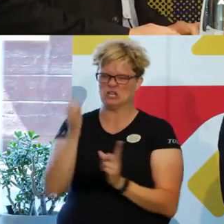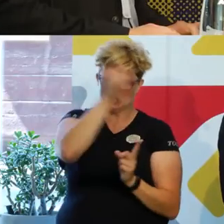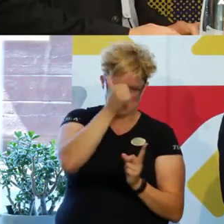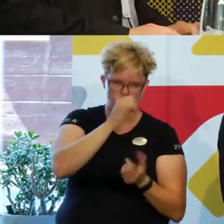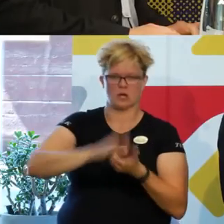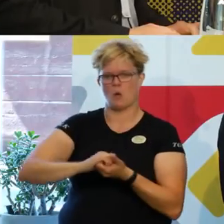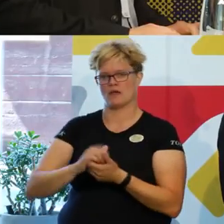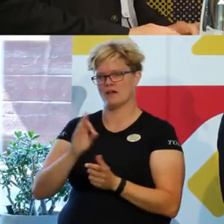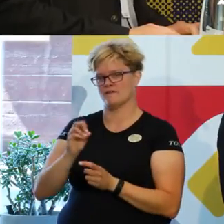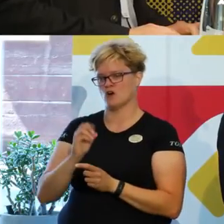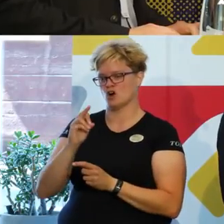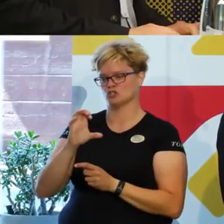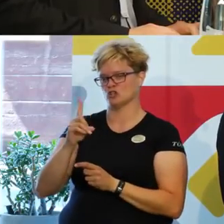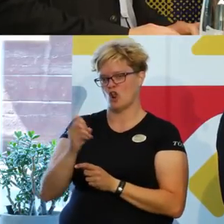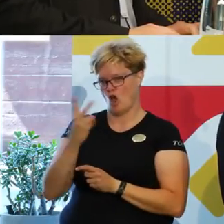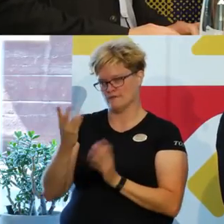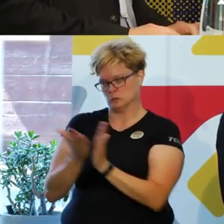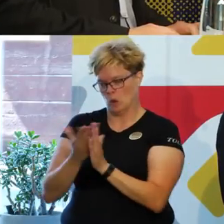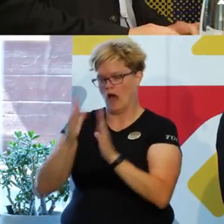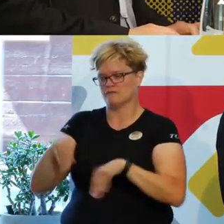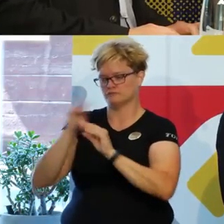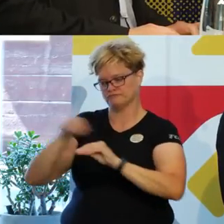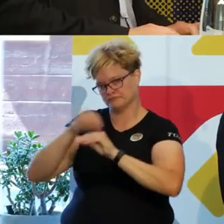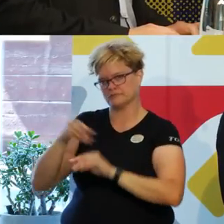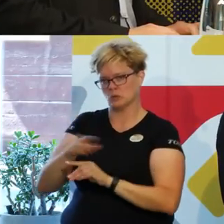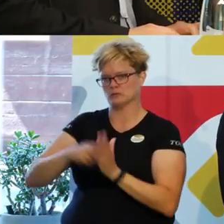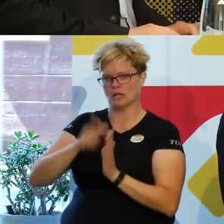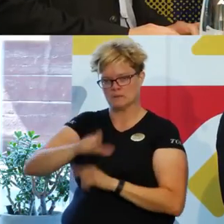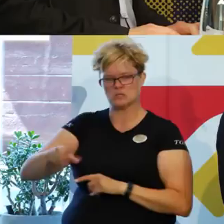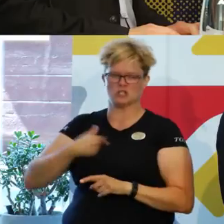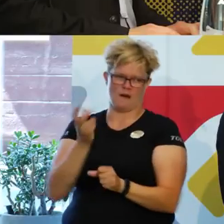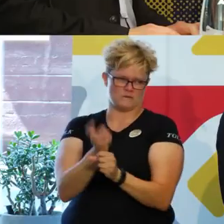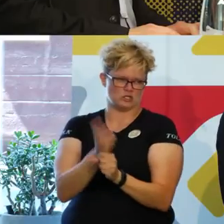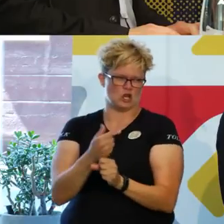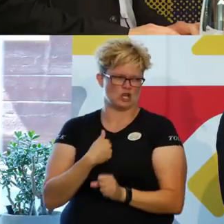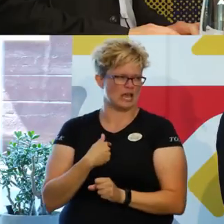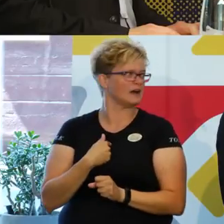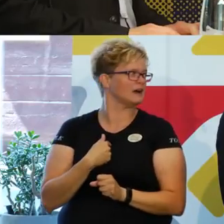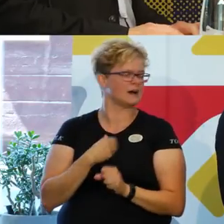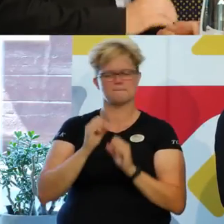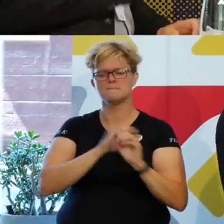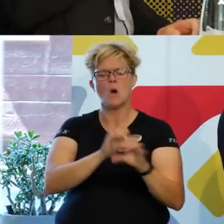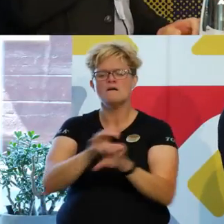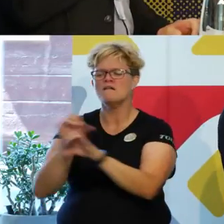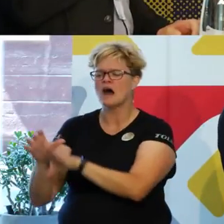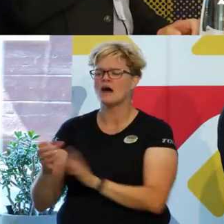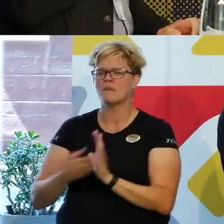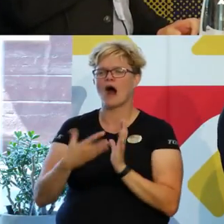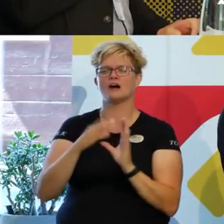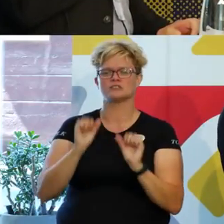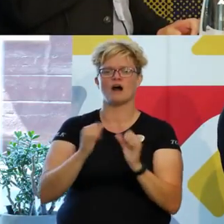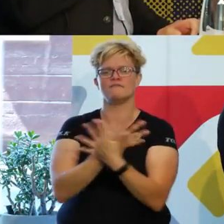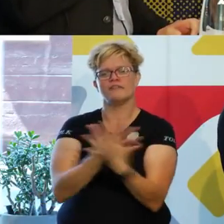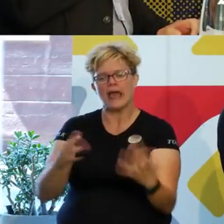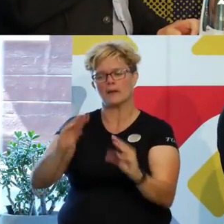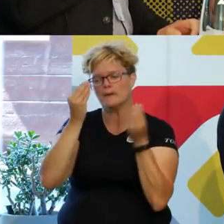och så är det då förslösskolan som har utbildat nyckelpersoner. Och jag försöker ju då påverka så att man ska utbilda